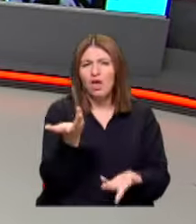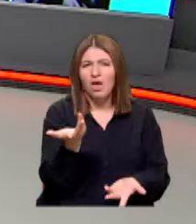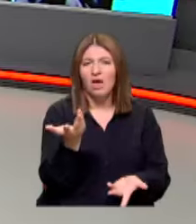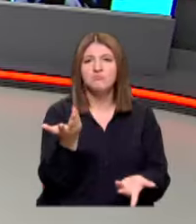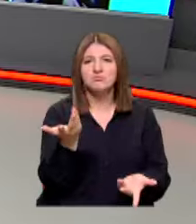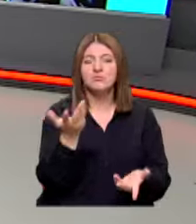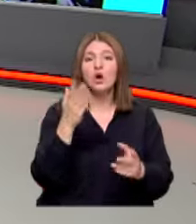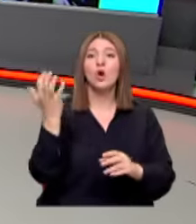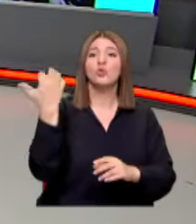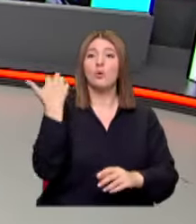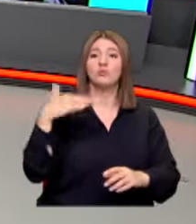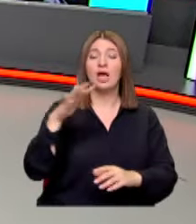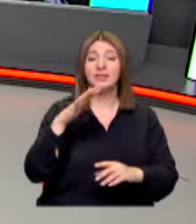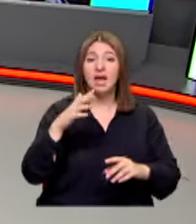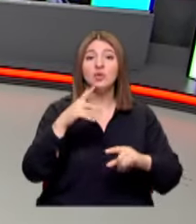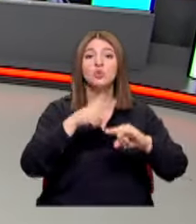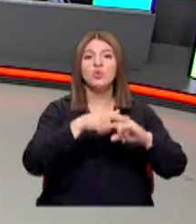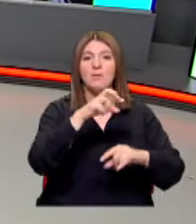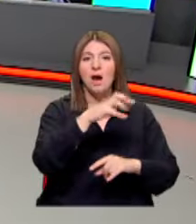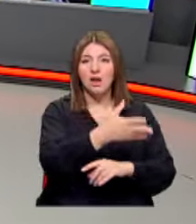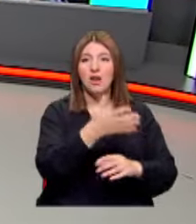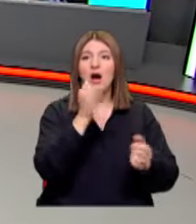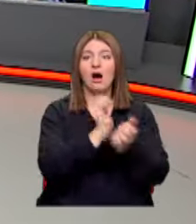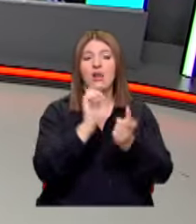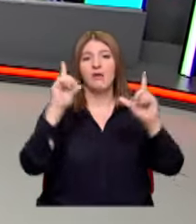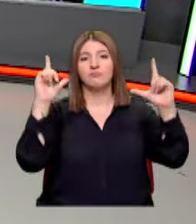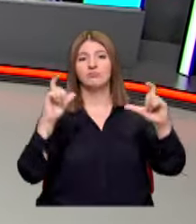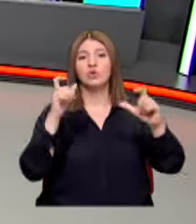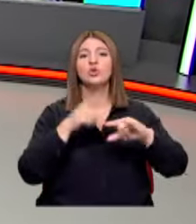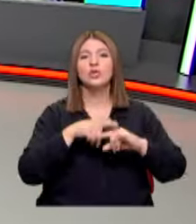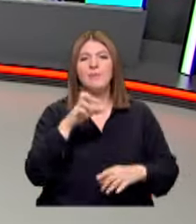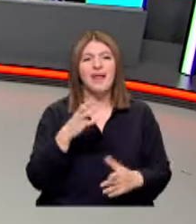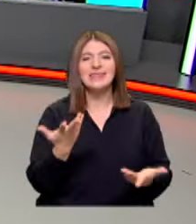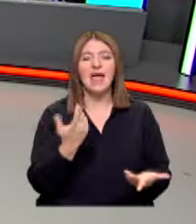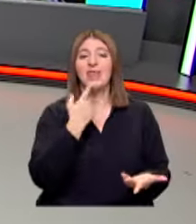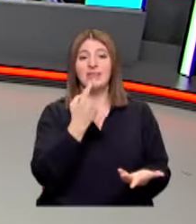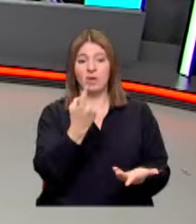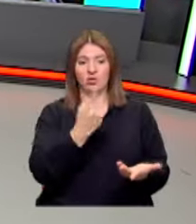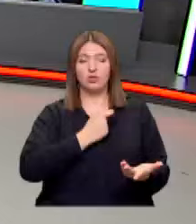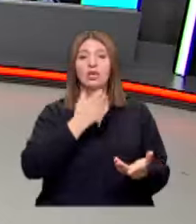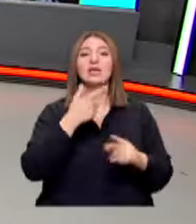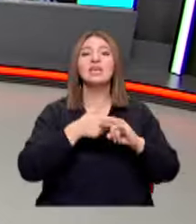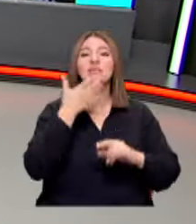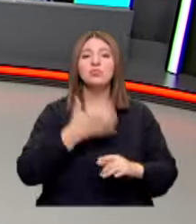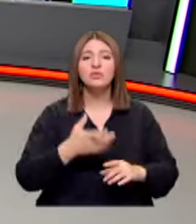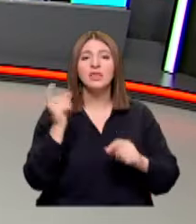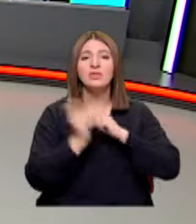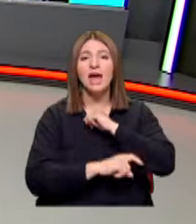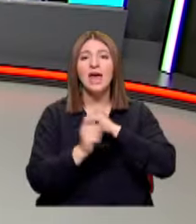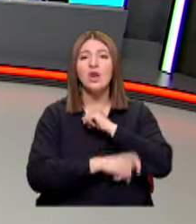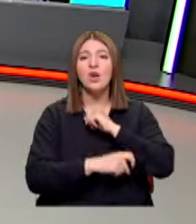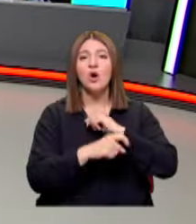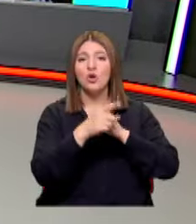komutanlar Hüdaparlı aile fotoğrafında bulundu Şimdi Hüdaparlı ne diyecek olursa Sizbullah terör örgütü